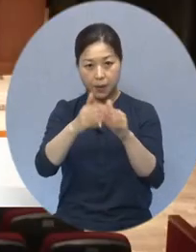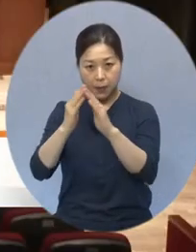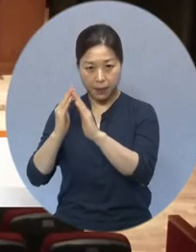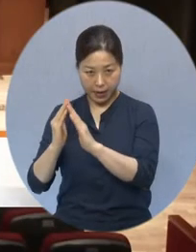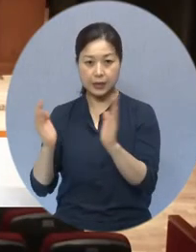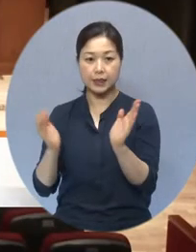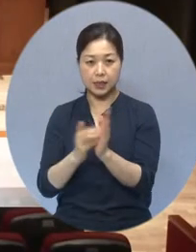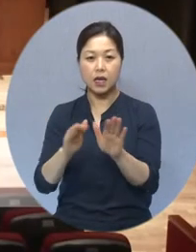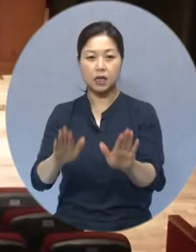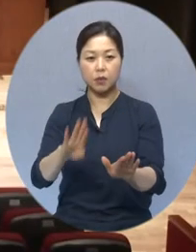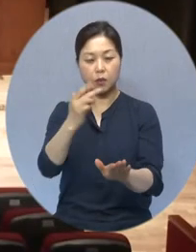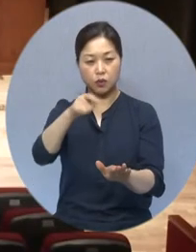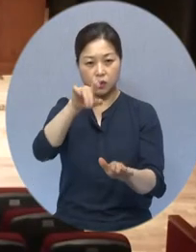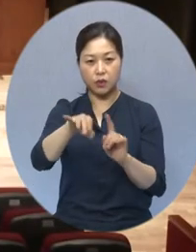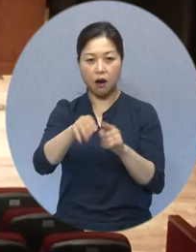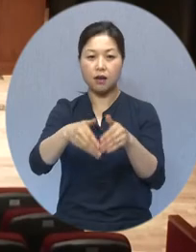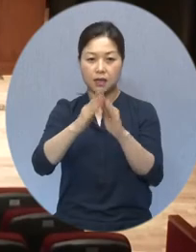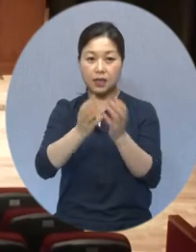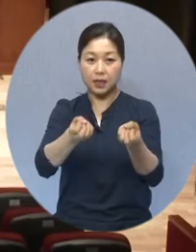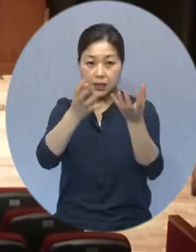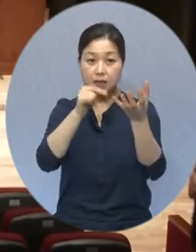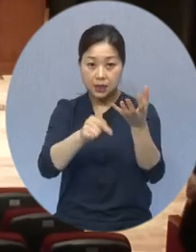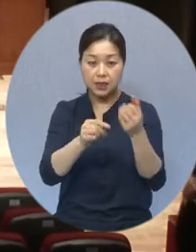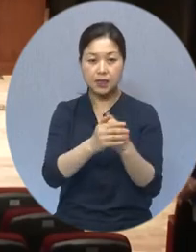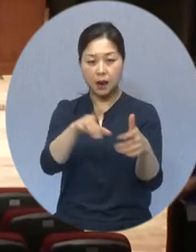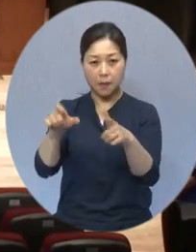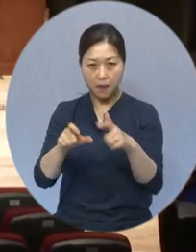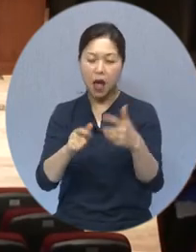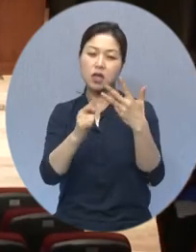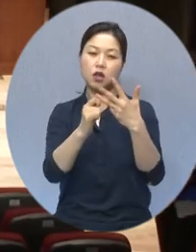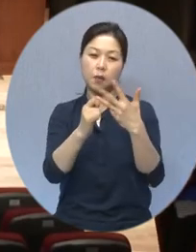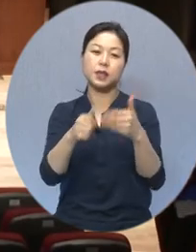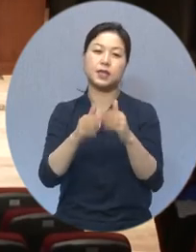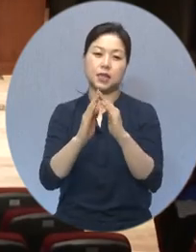이번 보령 창단식은 보내 8번째 창단입니다.